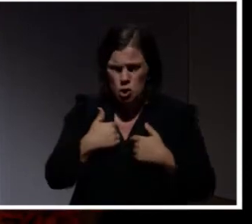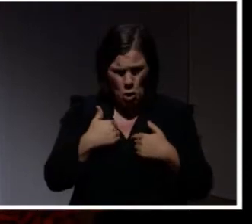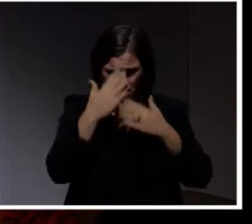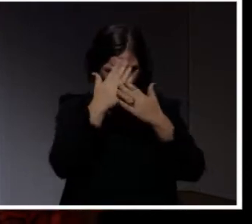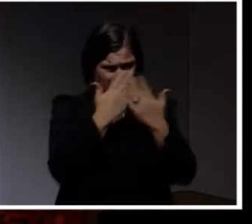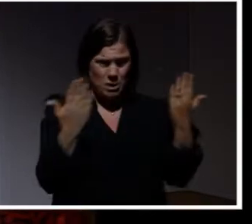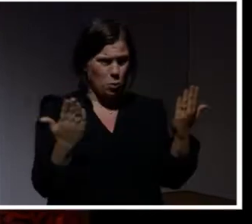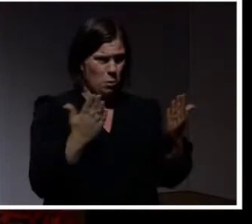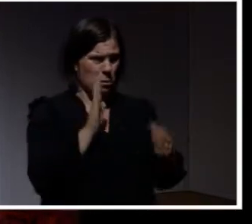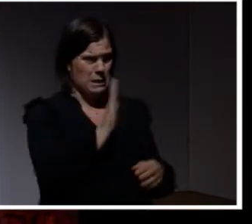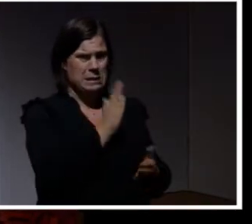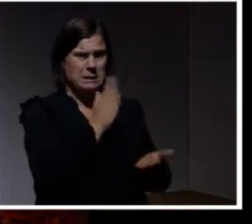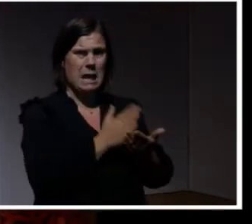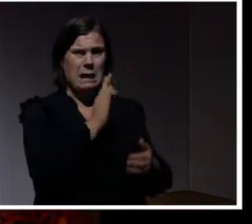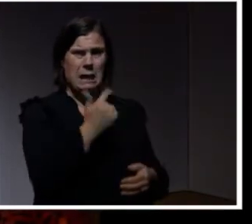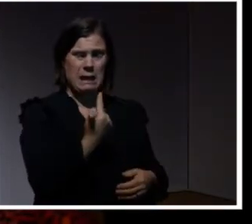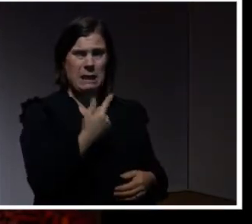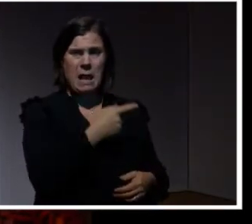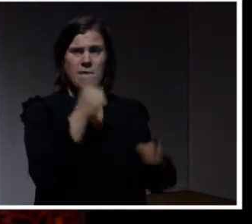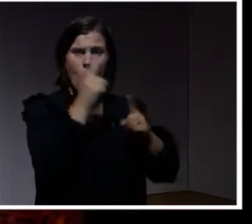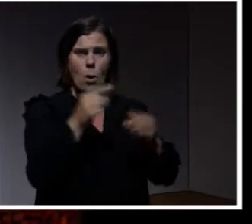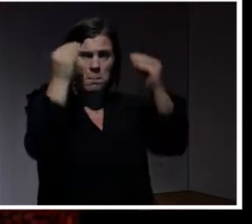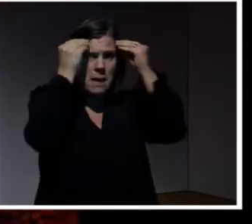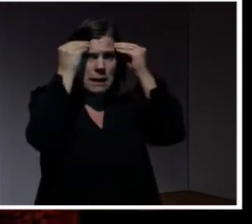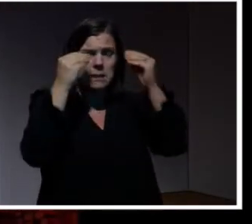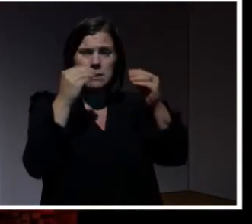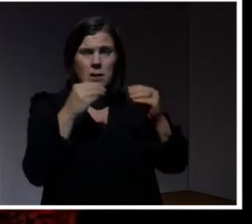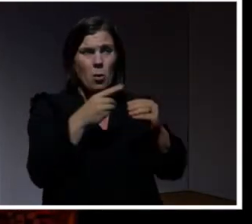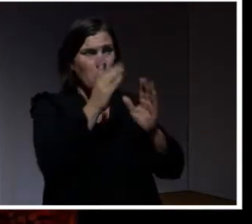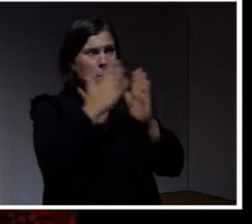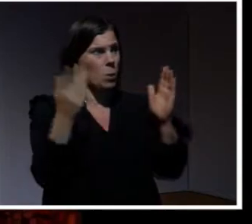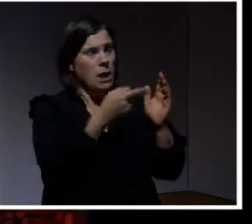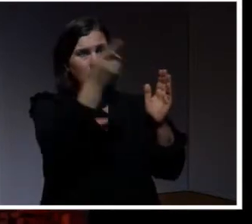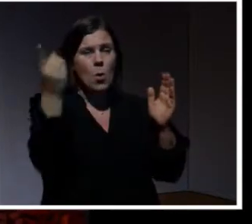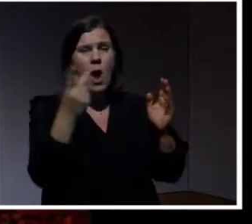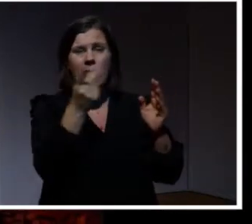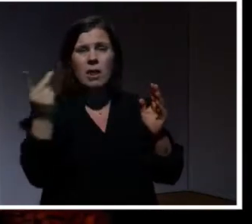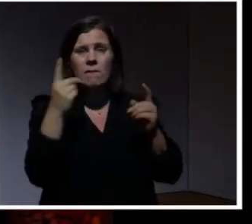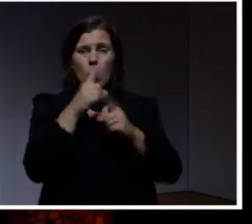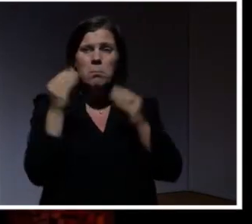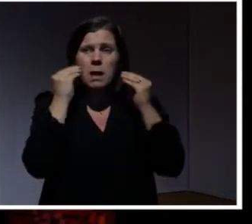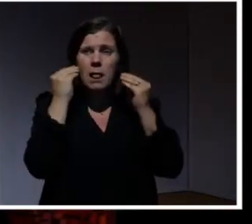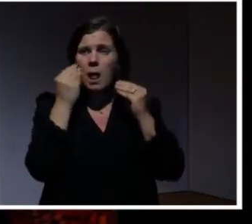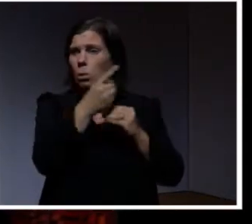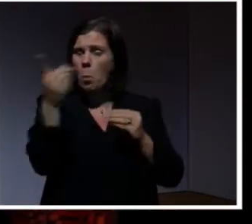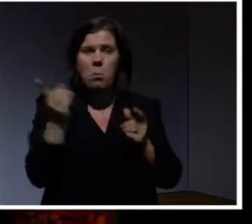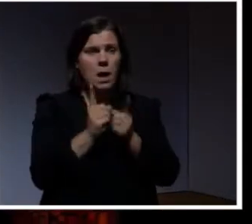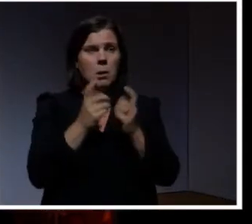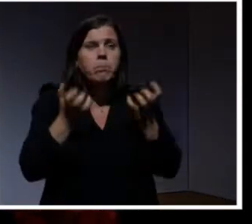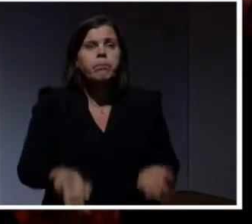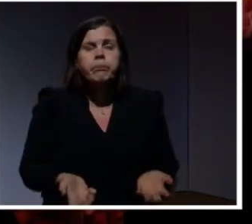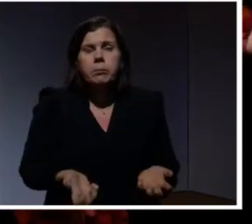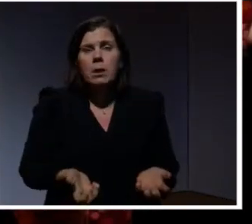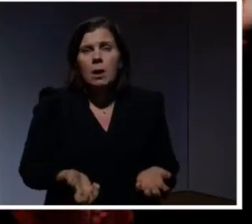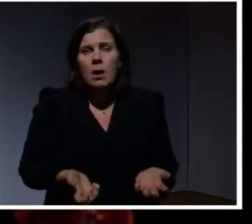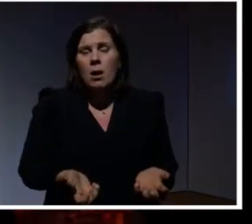inte på den här nivån. Så det här är ju ett folkbildningsproblem. Och här sitter ju nu bibliotekarierna och de andra folkbildarna. Och vet kanske inte riktigt heller hur